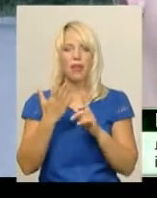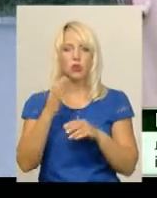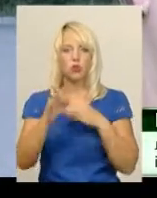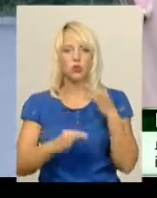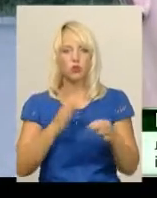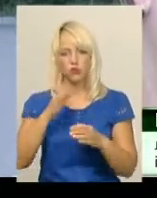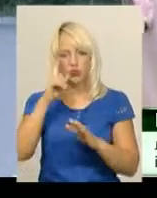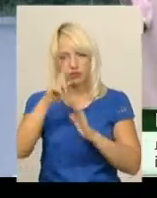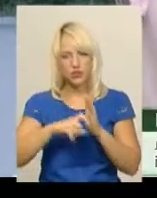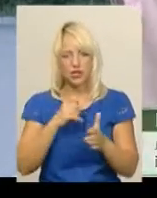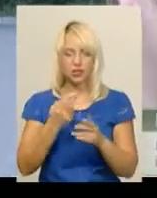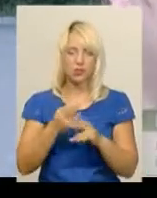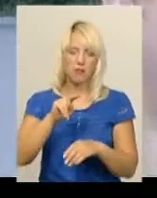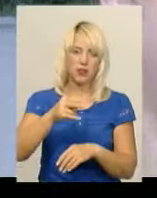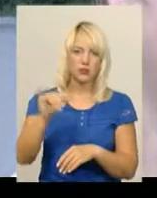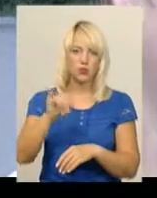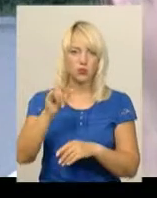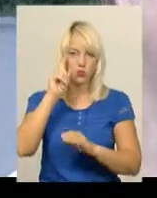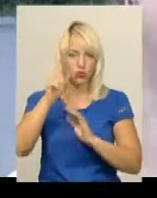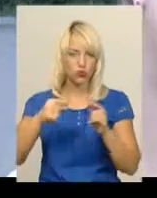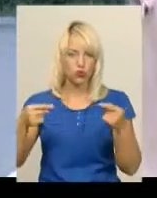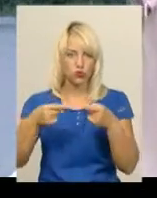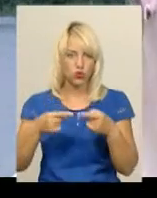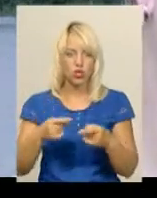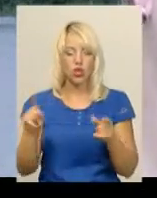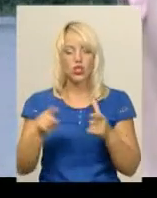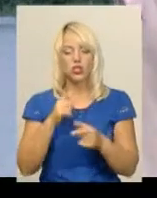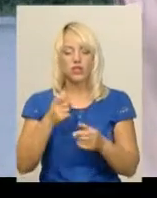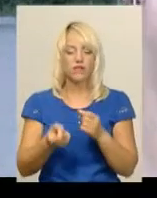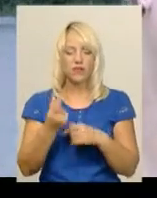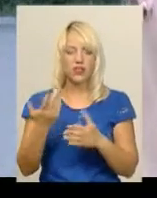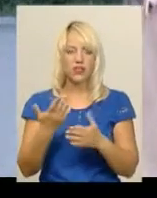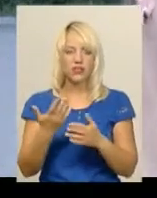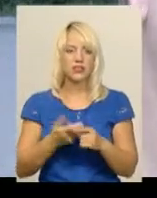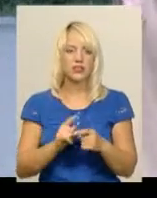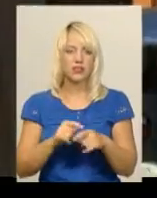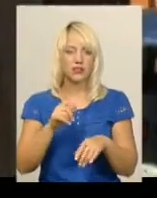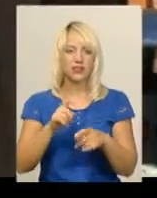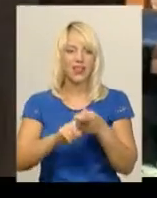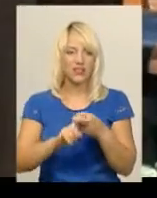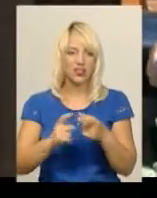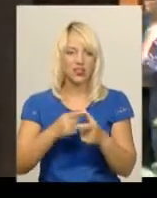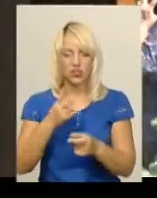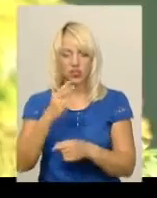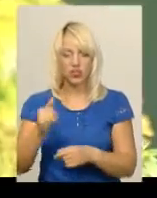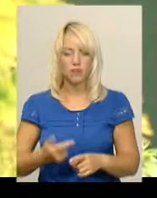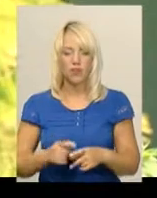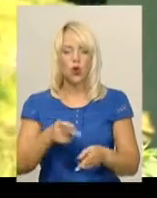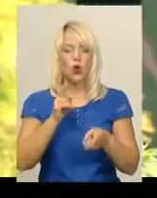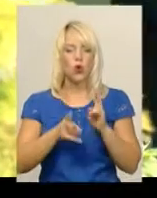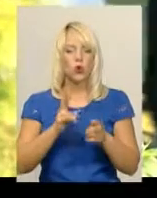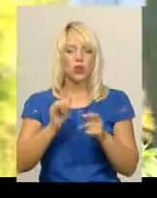раніше, п'ятниці, суботи, ми зможемо говорити про те, чи виявлений збутник, який з причином захворювання, чи ні. Кухня готелю, де жили і